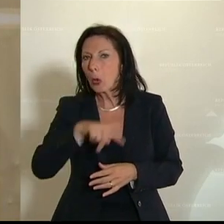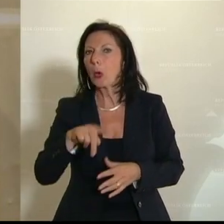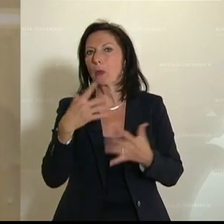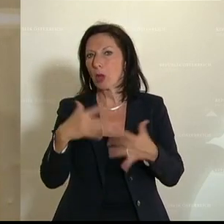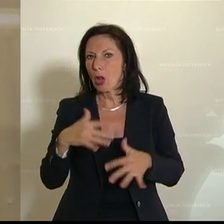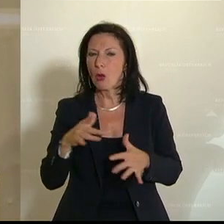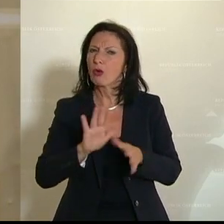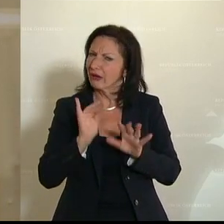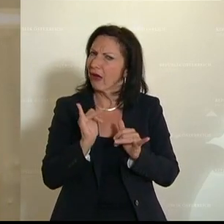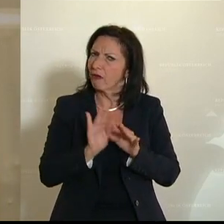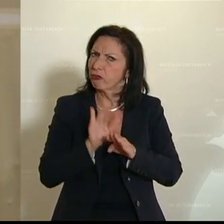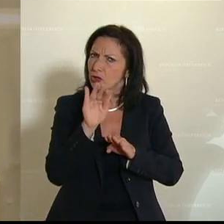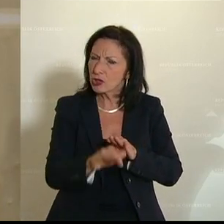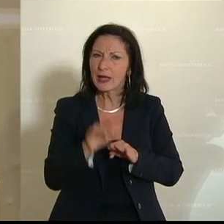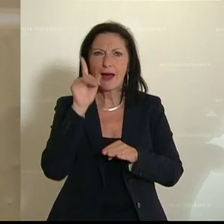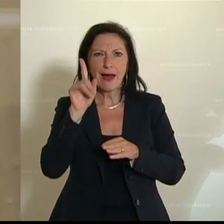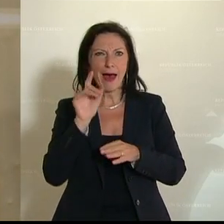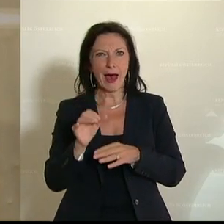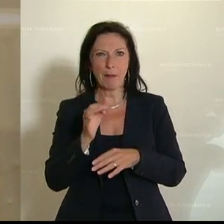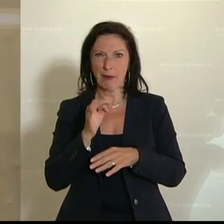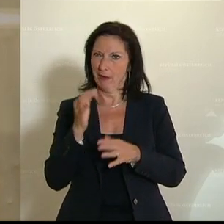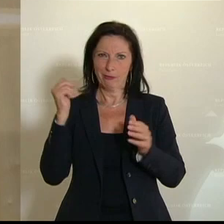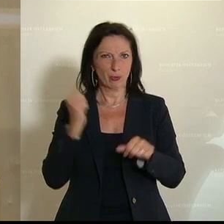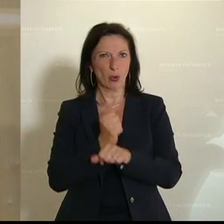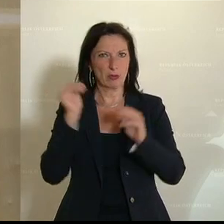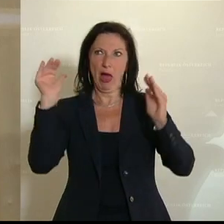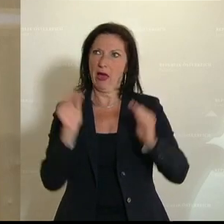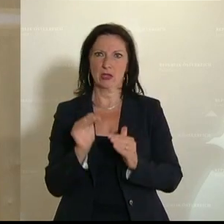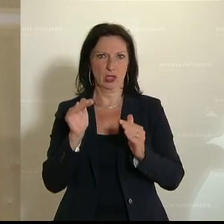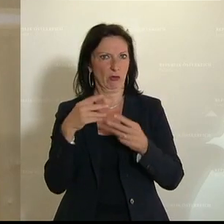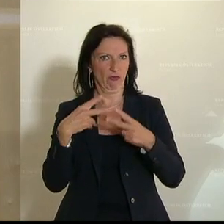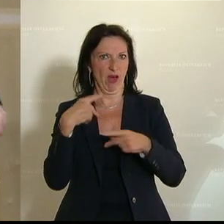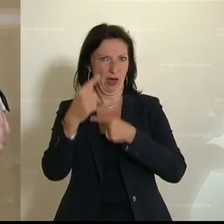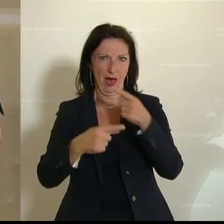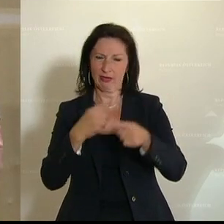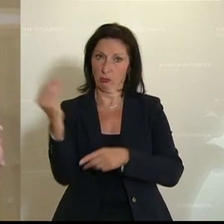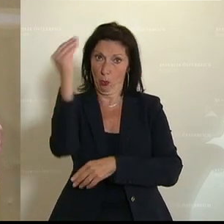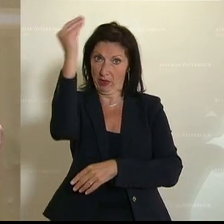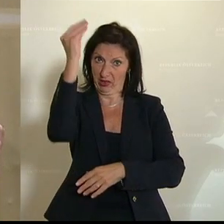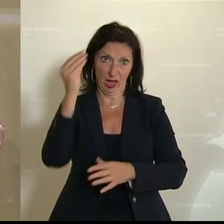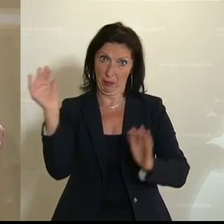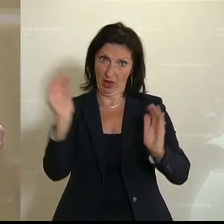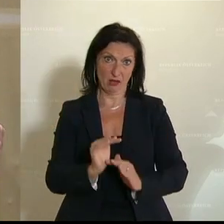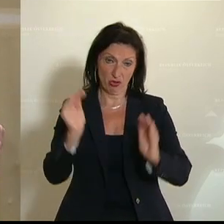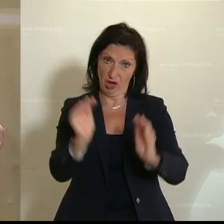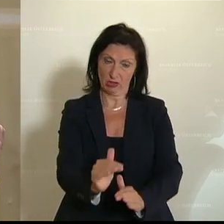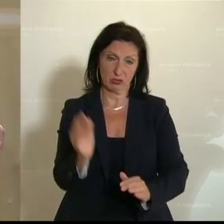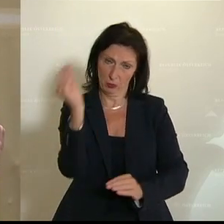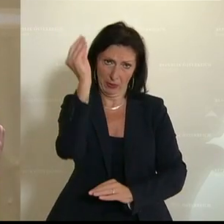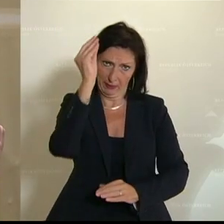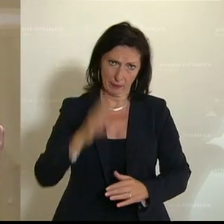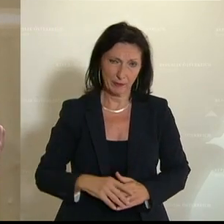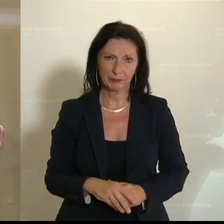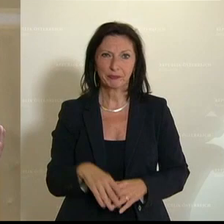zwar ein Fortschritt, aber die Regelungen, die Beschränkungen, die bleiben, sind immer noch vollkommen überzogen. Der Ordnung halber für das